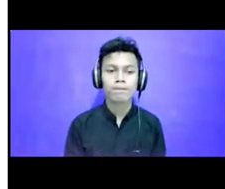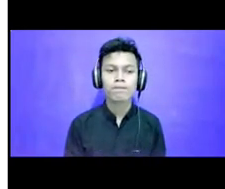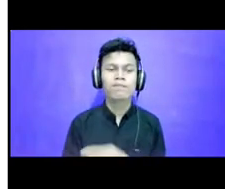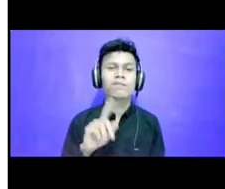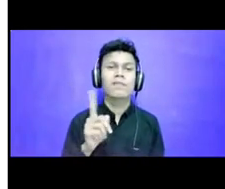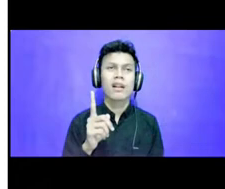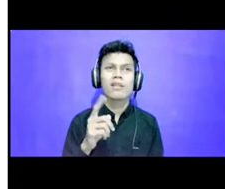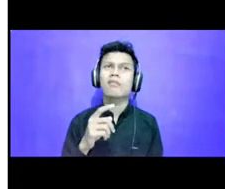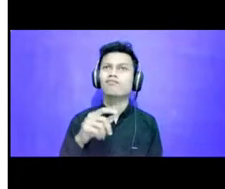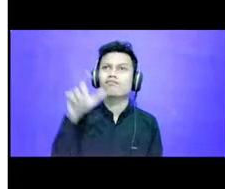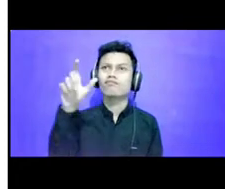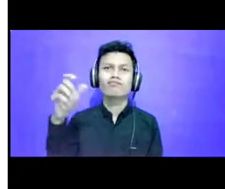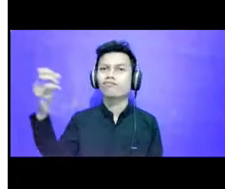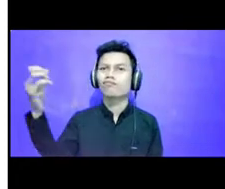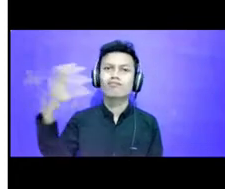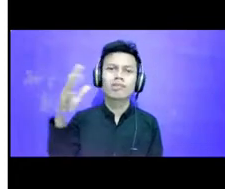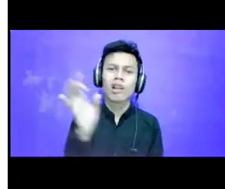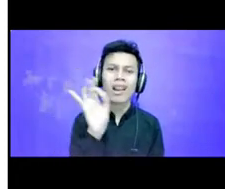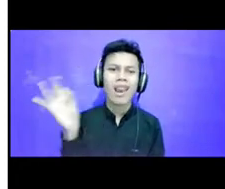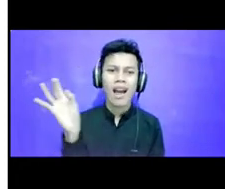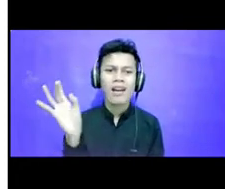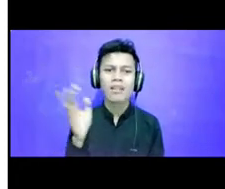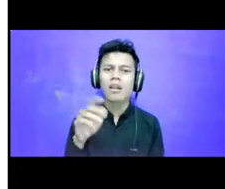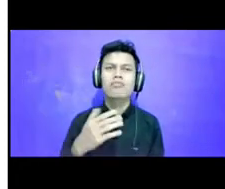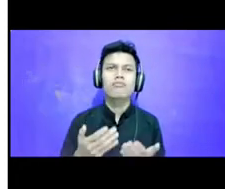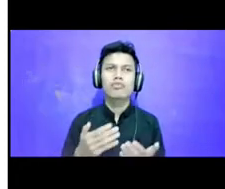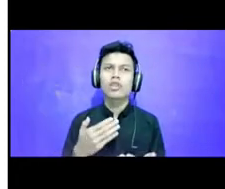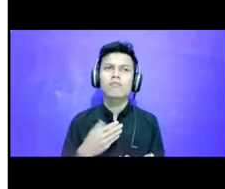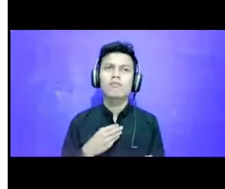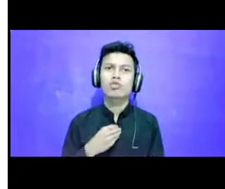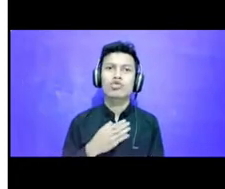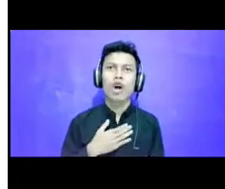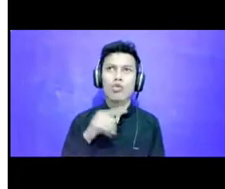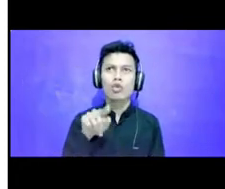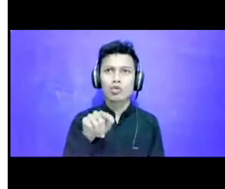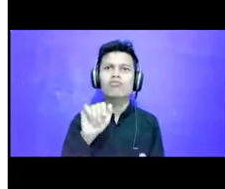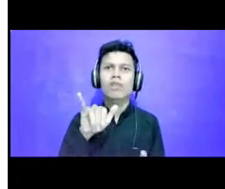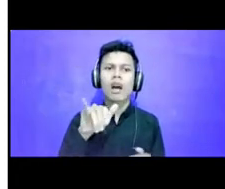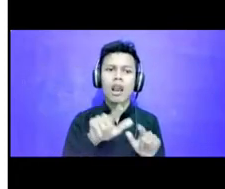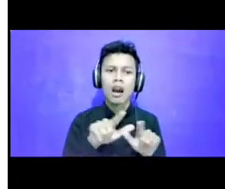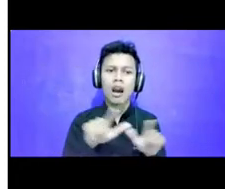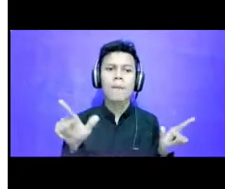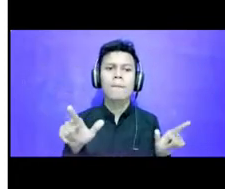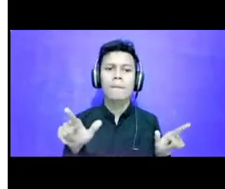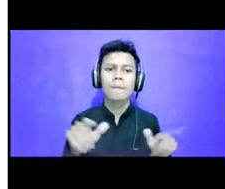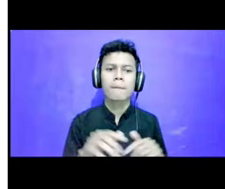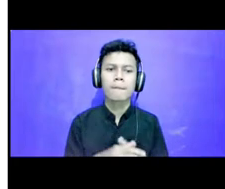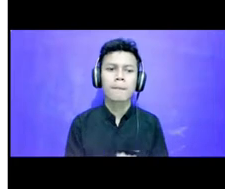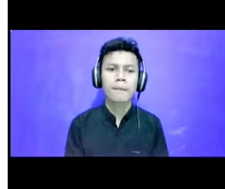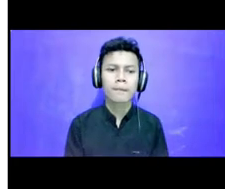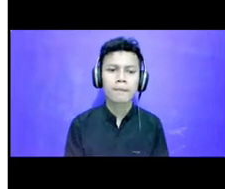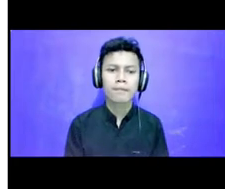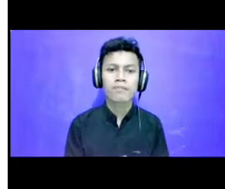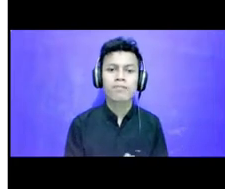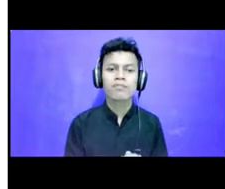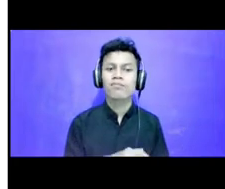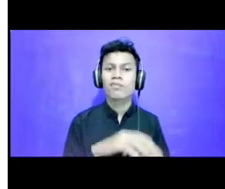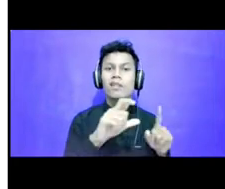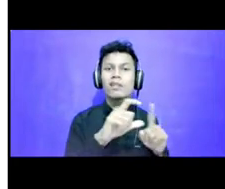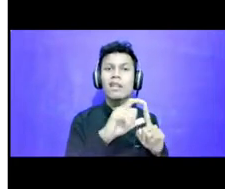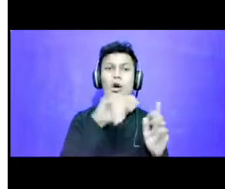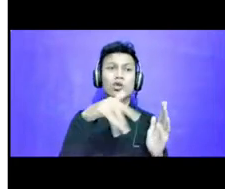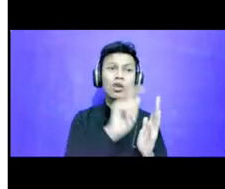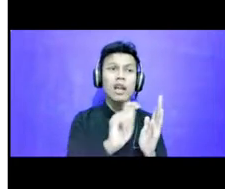lain Yang menurutku ini juga pendapat yang saling melengkapi Data journalism Itu soal gathering